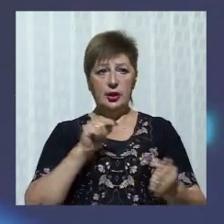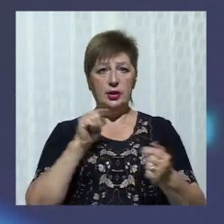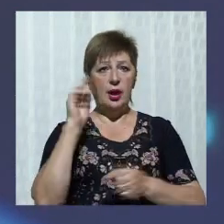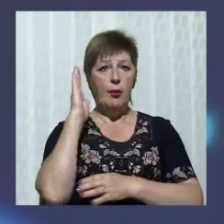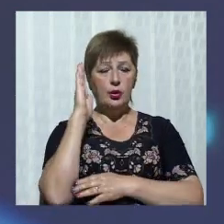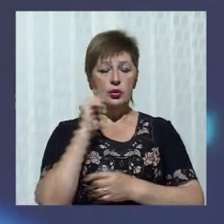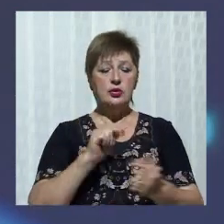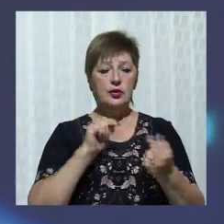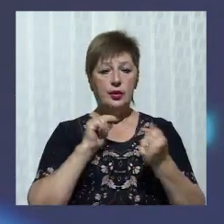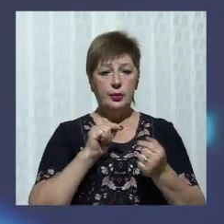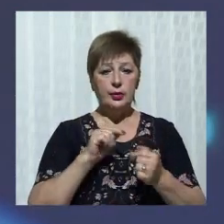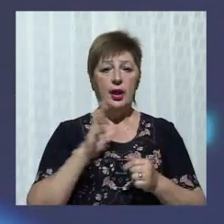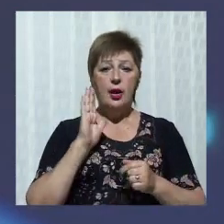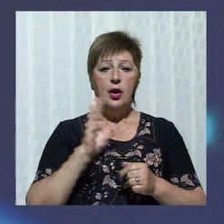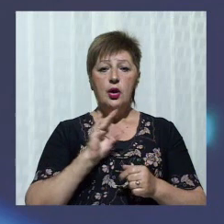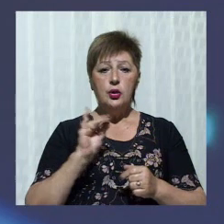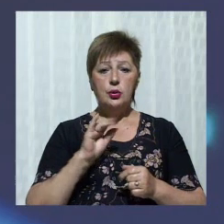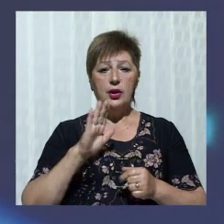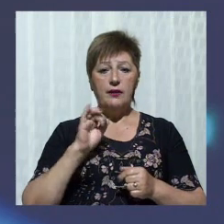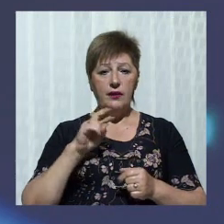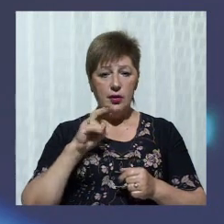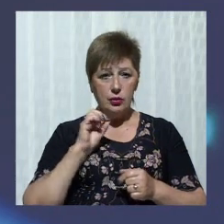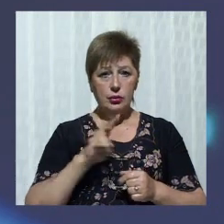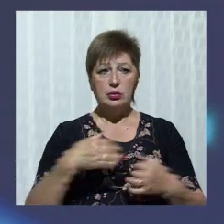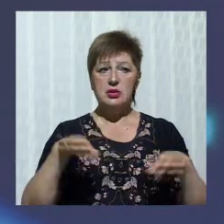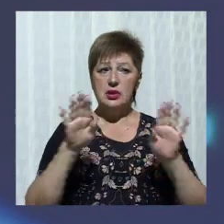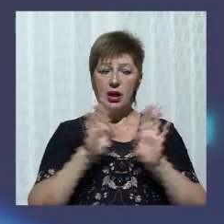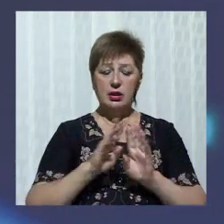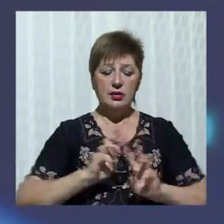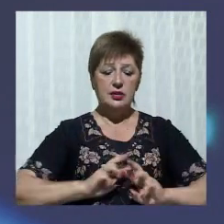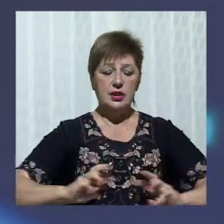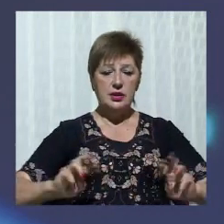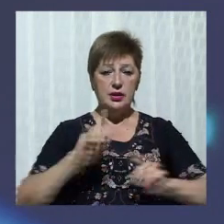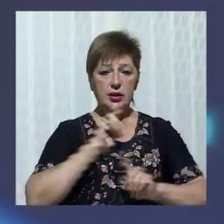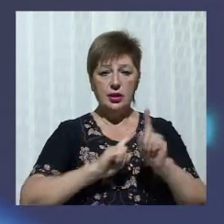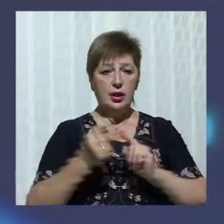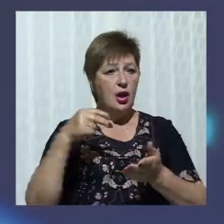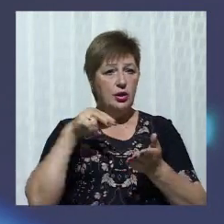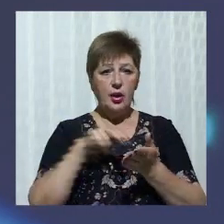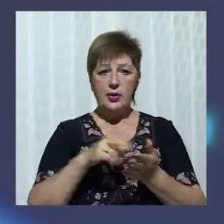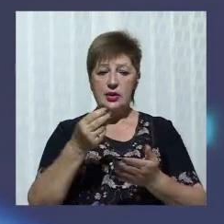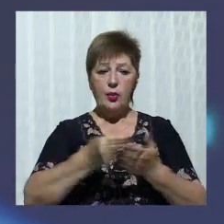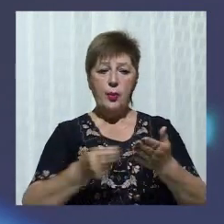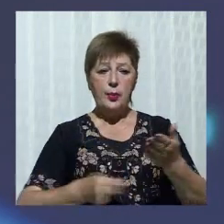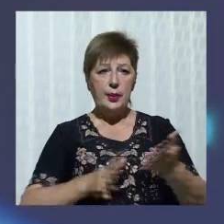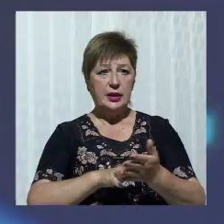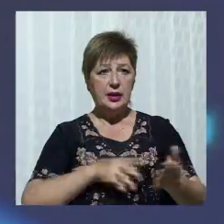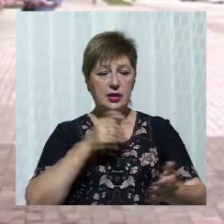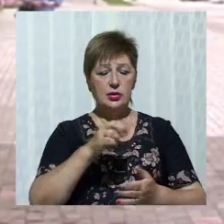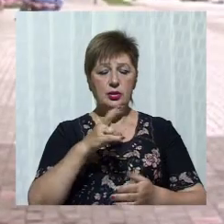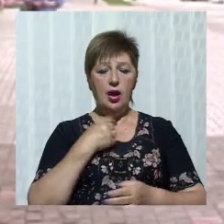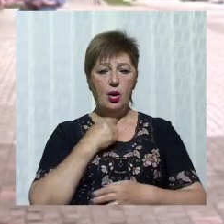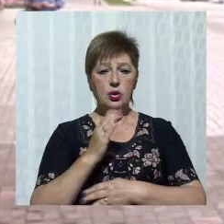Криворізький міський голова Юрій Вілкул закрив засідання ради, не поставивши петицію на голосування. Подробиці – далі у сюжеті.